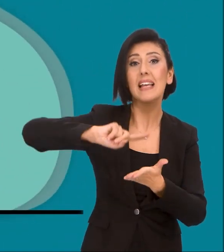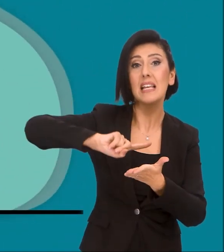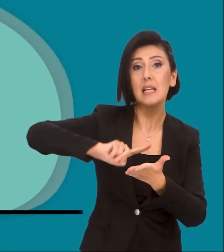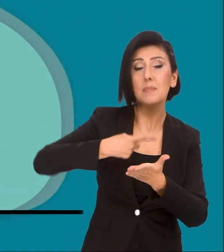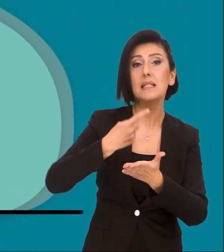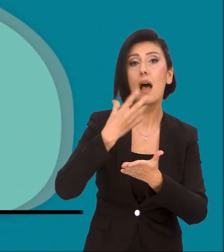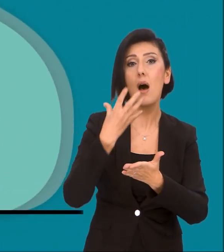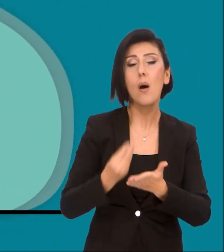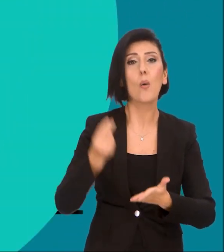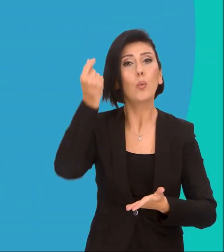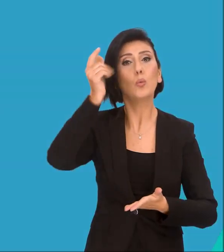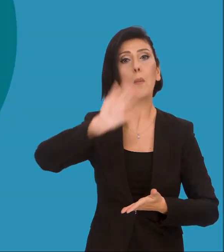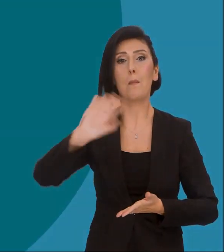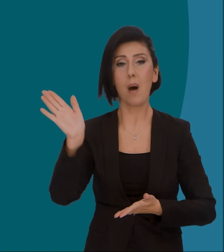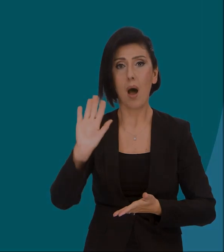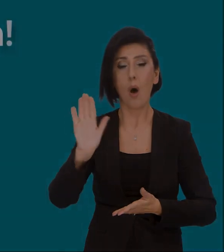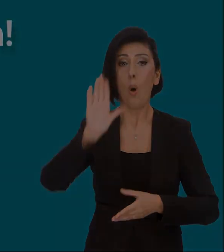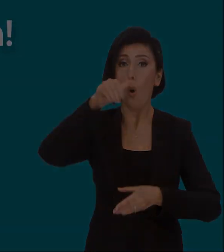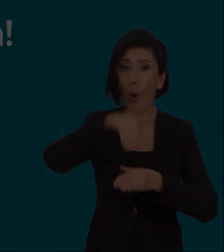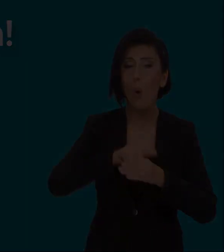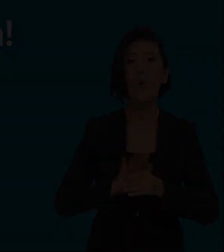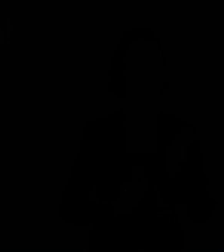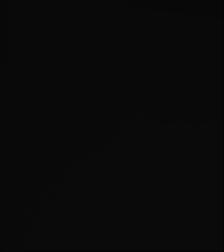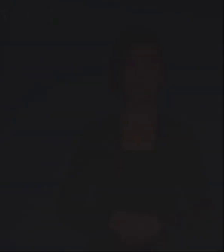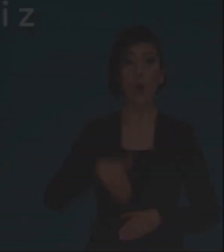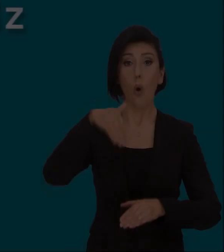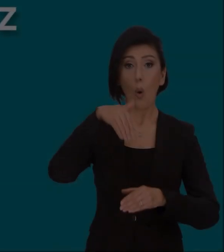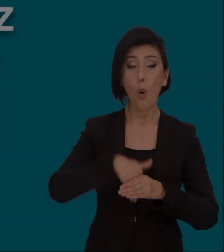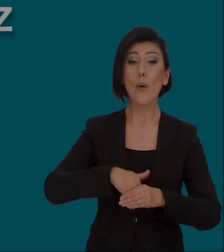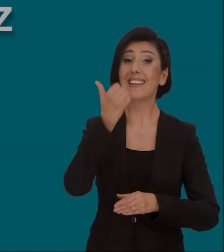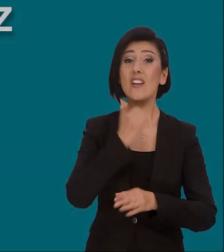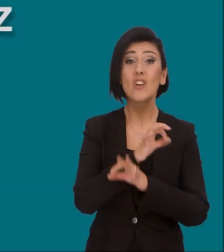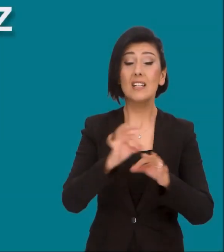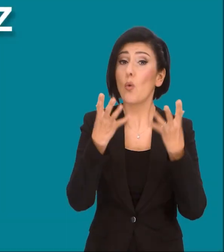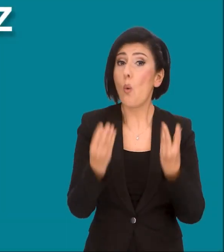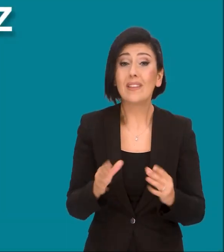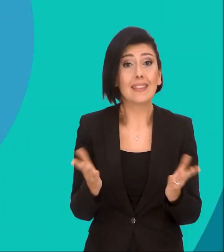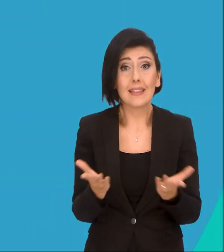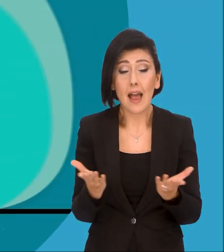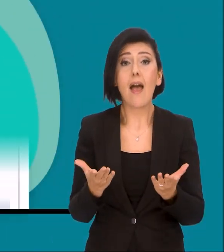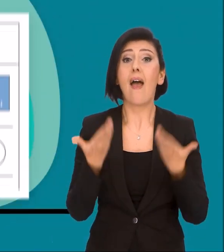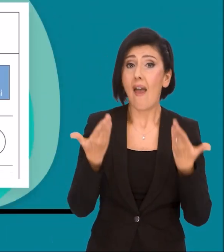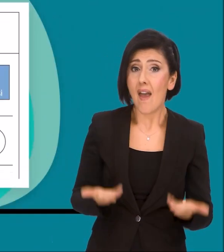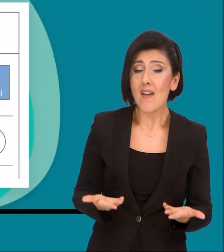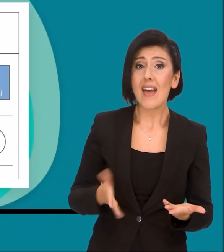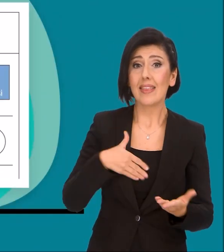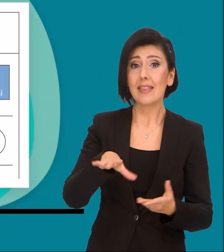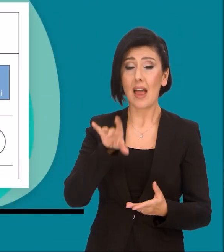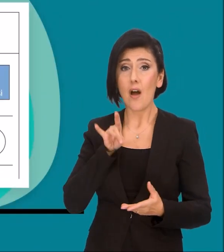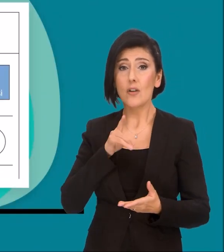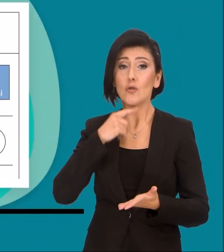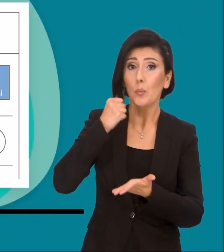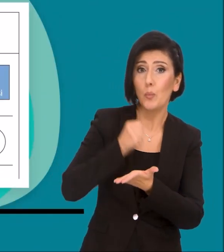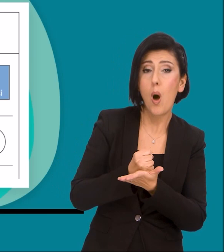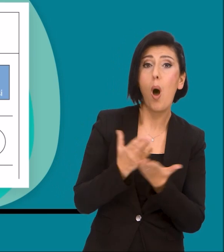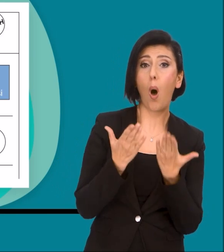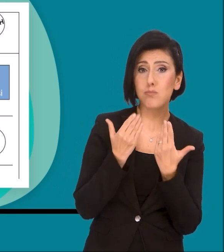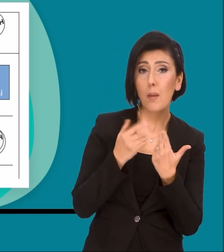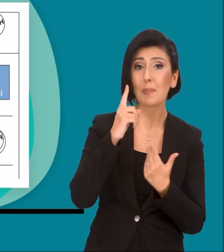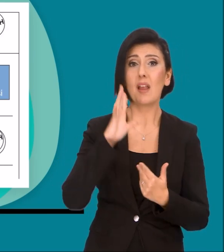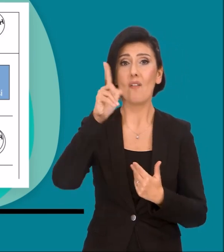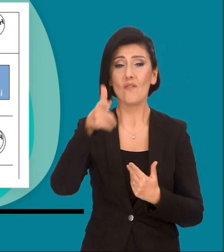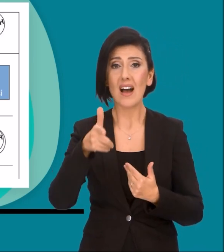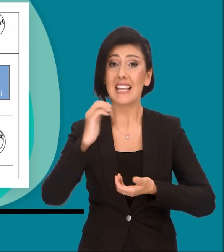atmayı unutmayınız. Oyunuzu kullanın. Oyları geçersiz kılan haller Evet, tercih mührü basılmaması,